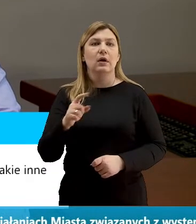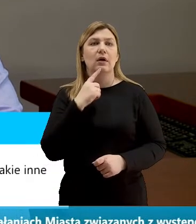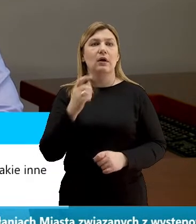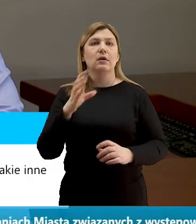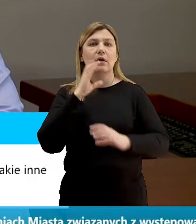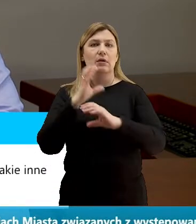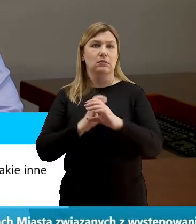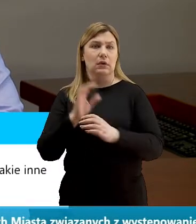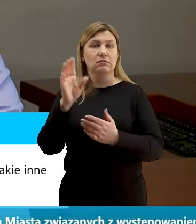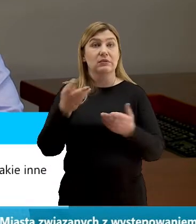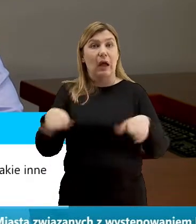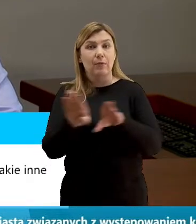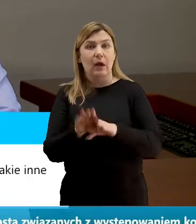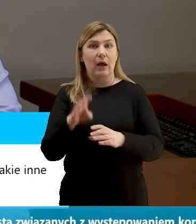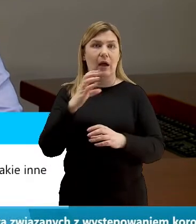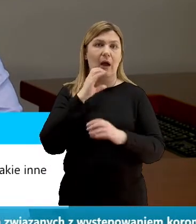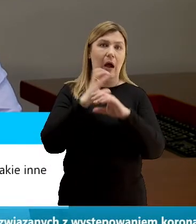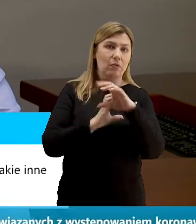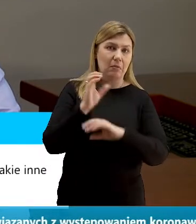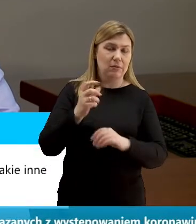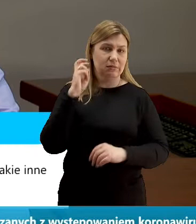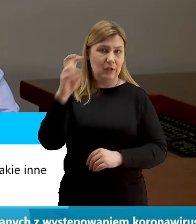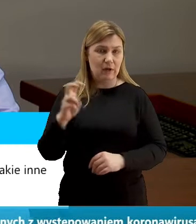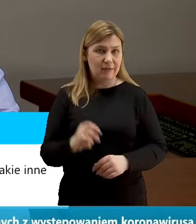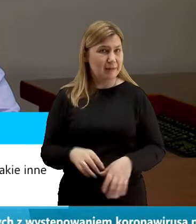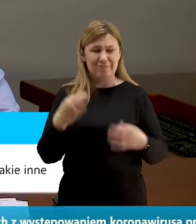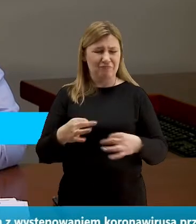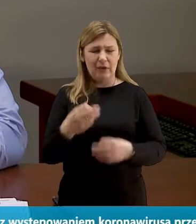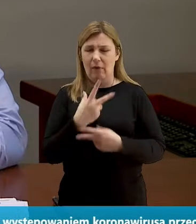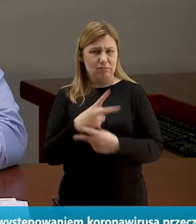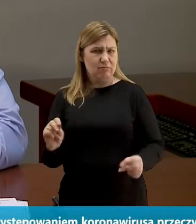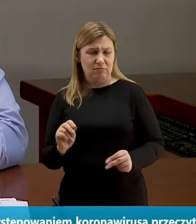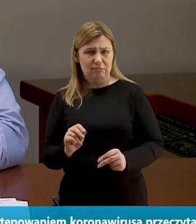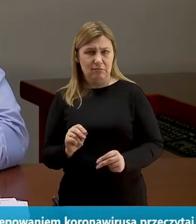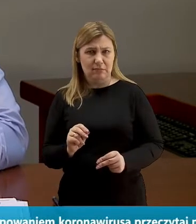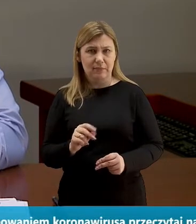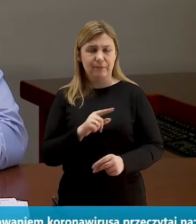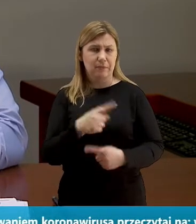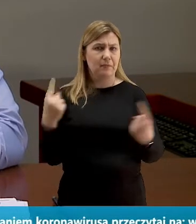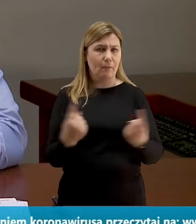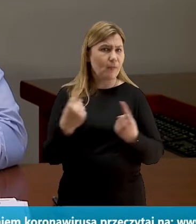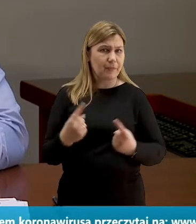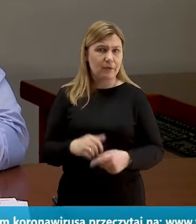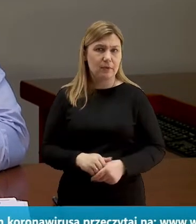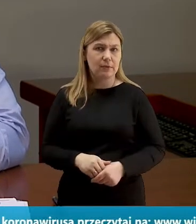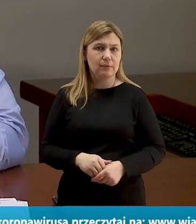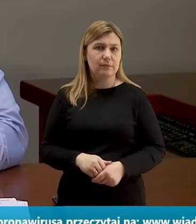komunikacji miejskiej jest możliwy? Na dzisiaj nie przewidujemy takiej sytuacji.